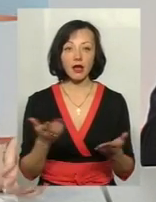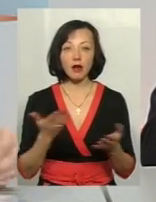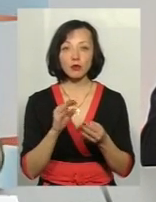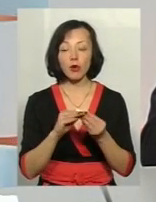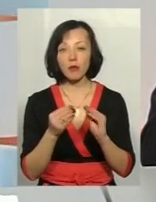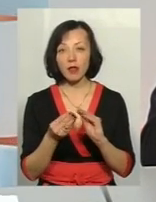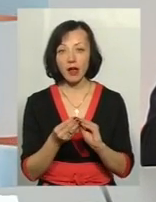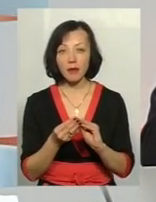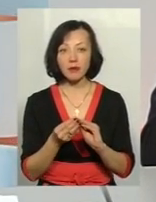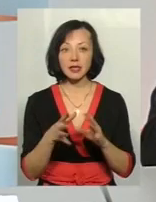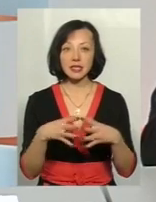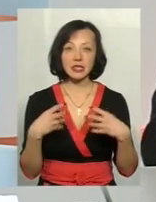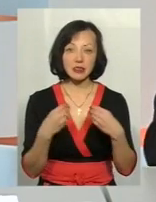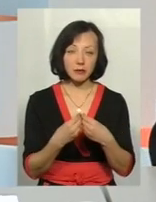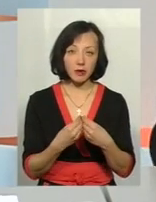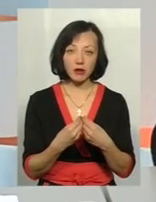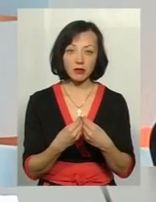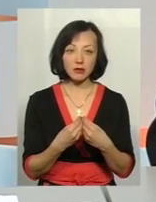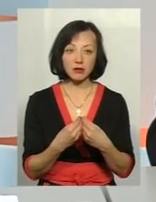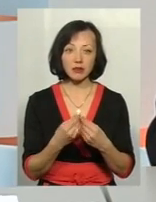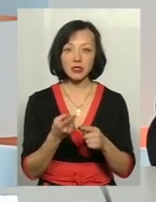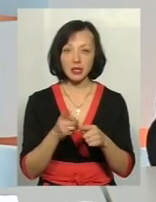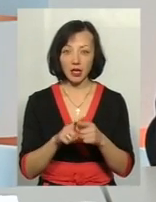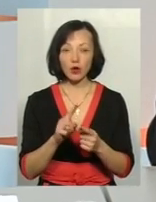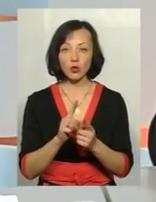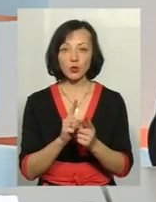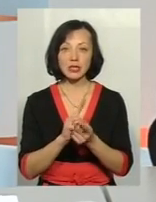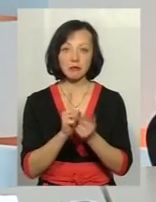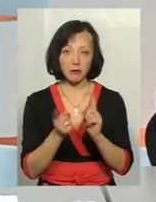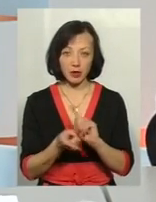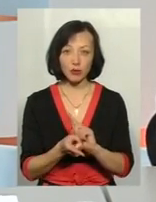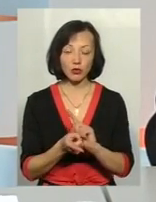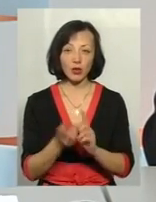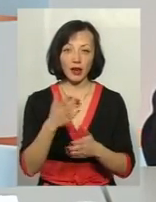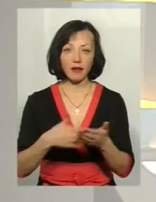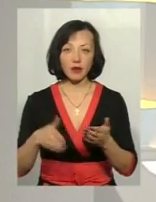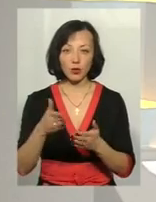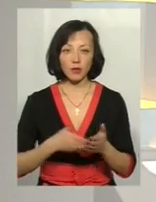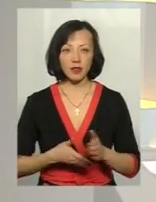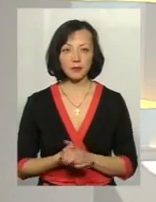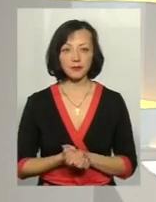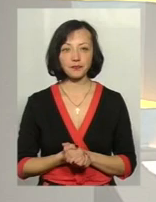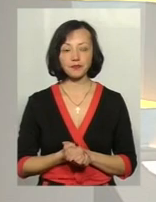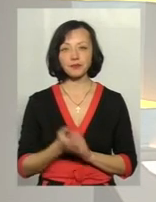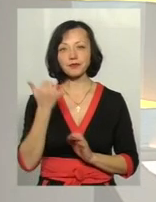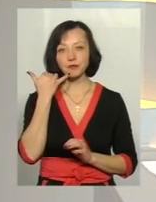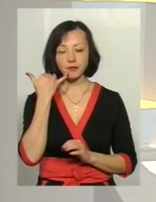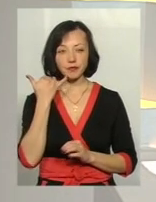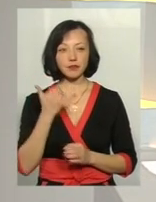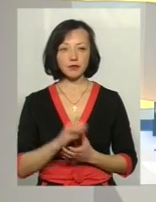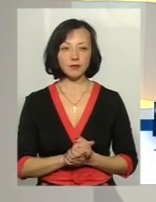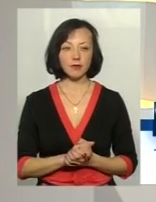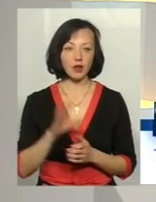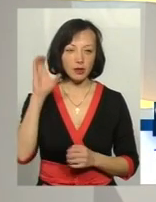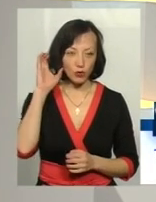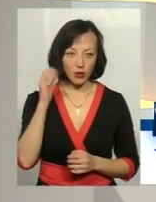проблемних питань в сім'ях, вони цією зміною відвіду. Дякую за відповідь, 61-90-60,